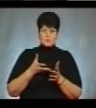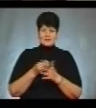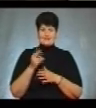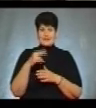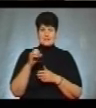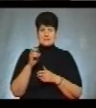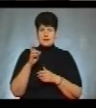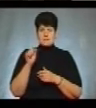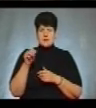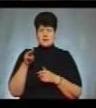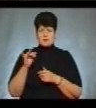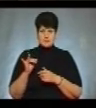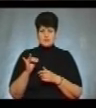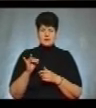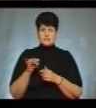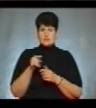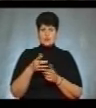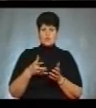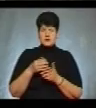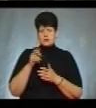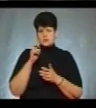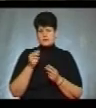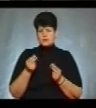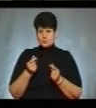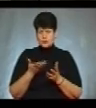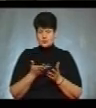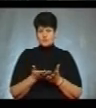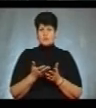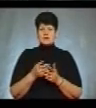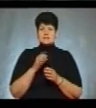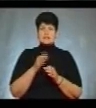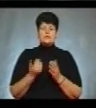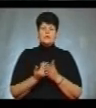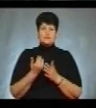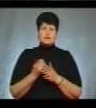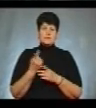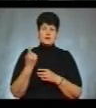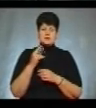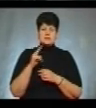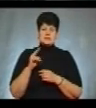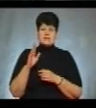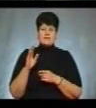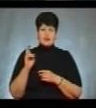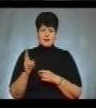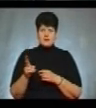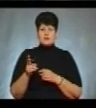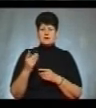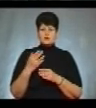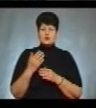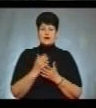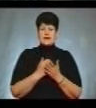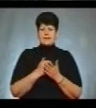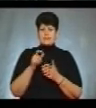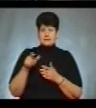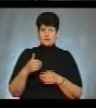ЦВК, і в законі сказано, дебати оплачуються державним коштом. Як пояснила новинам на першому голова ЦВК Тетяна Сліпачук, якщо кандидати